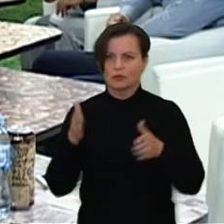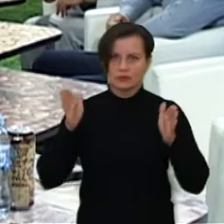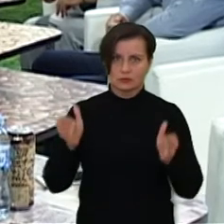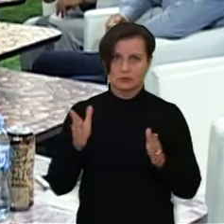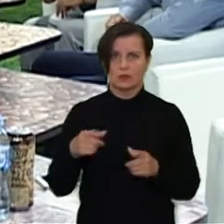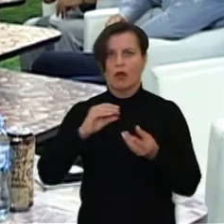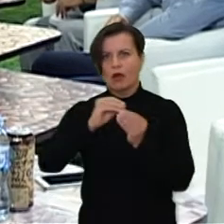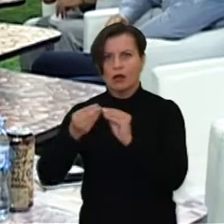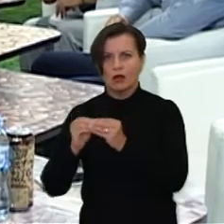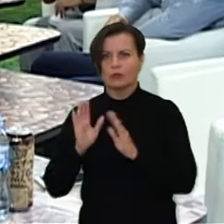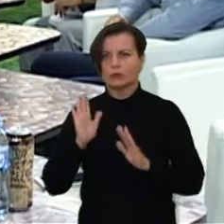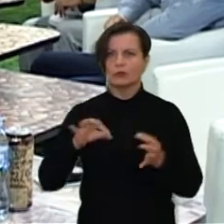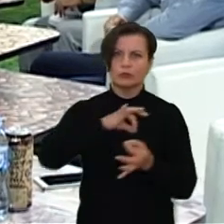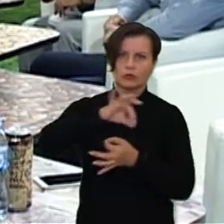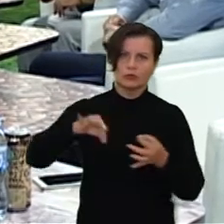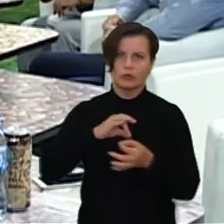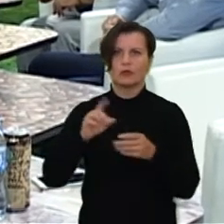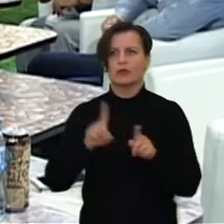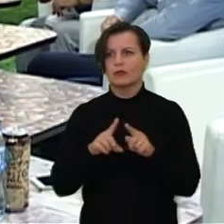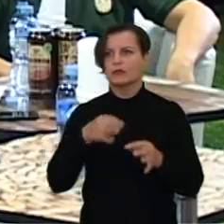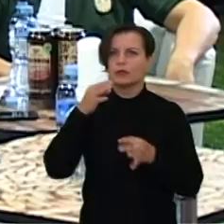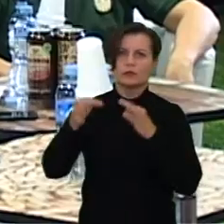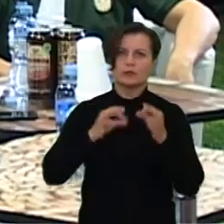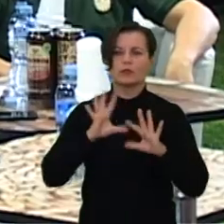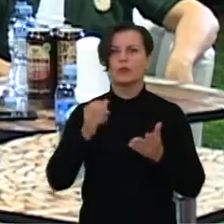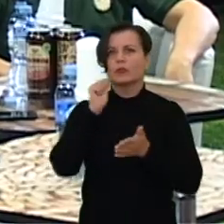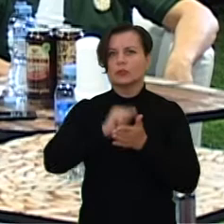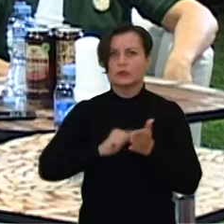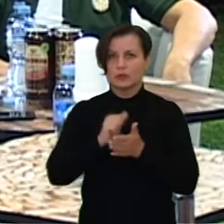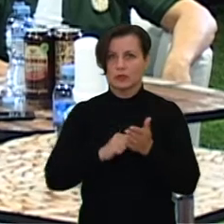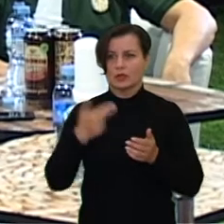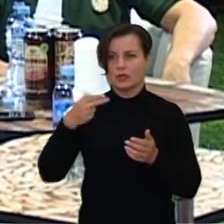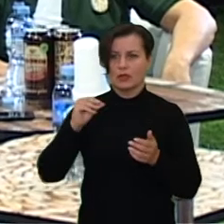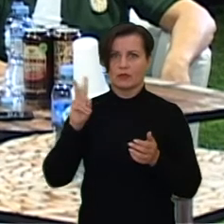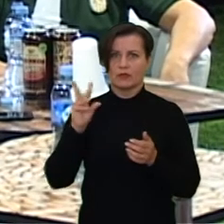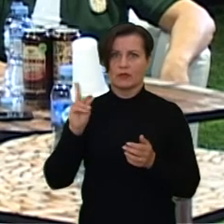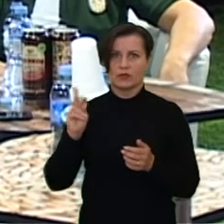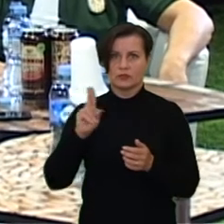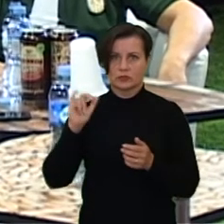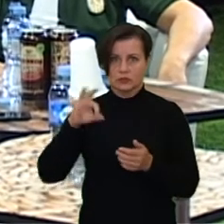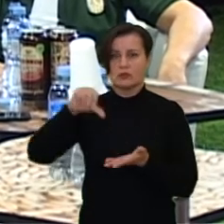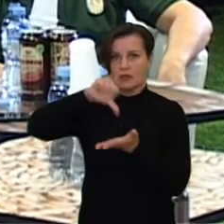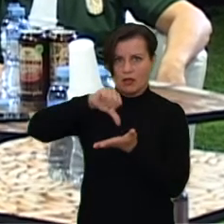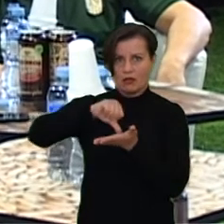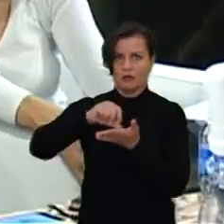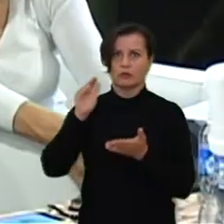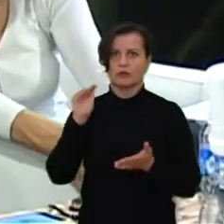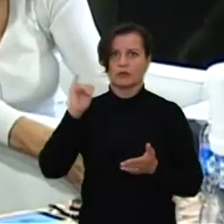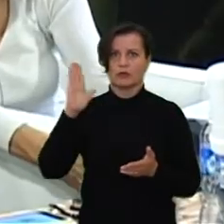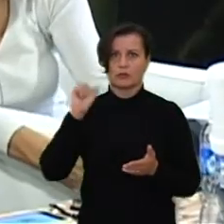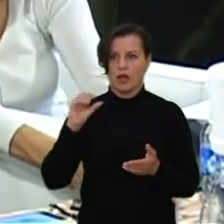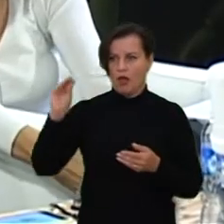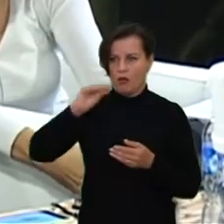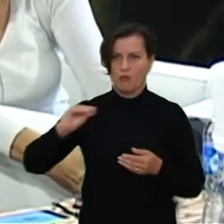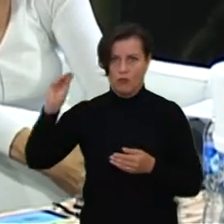Aptarė sezono metu vyksiančius projektus ir atskreidė, kokios priežastys lėmė, jog būtent neviežys apsisprendė dalyvauti FIBA Europos